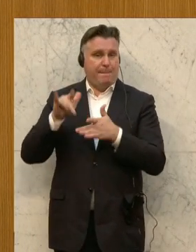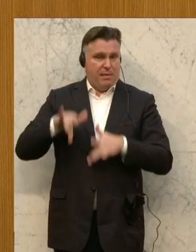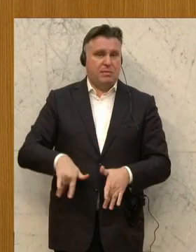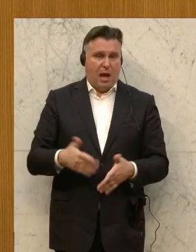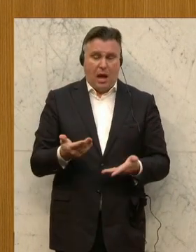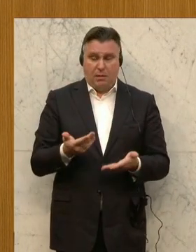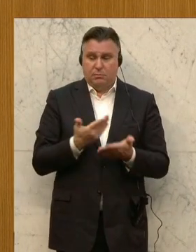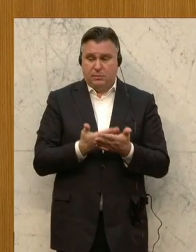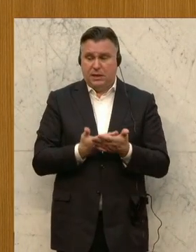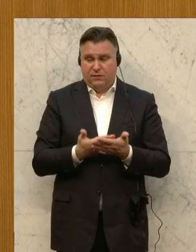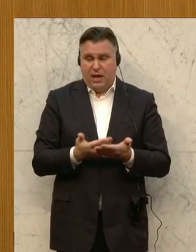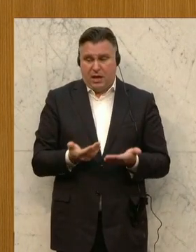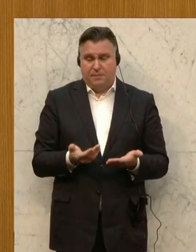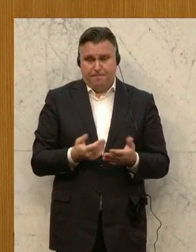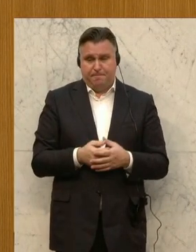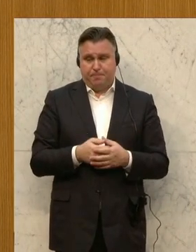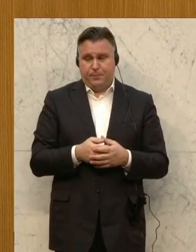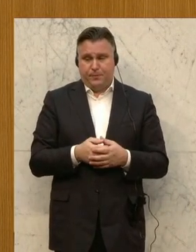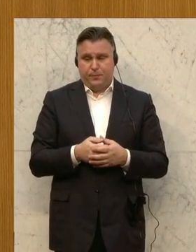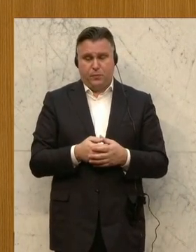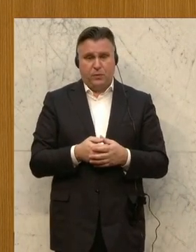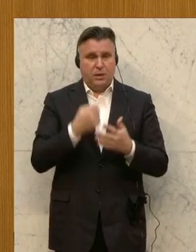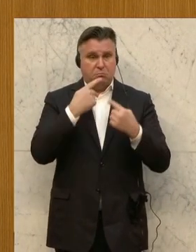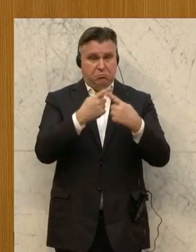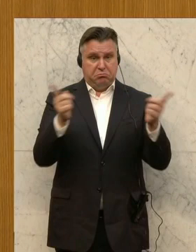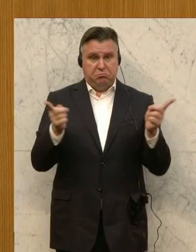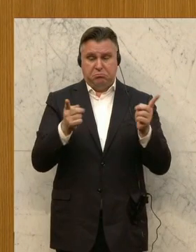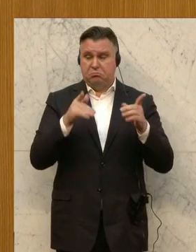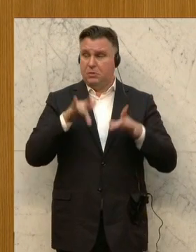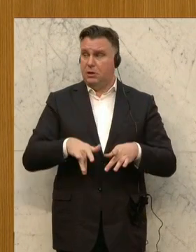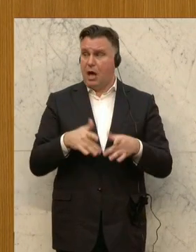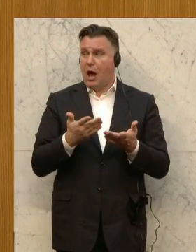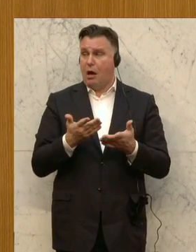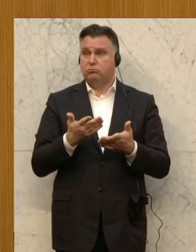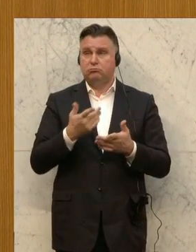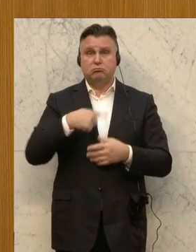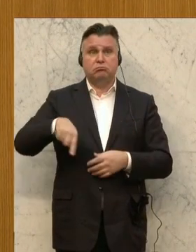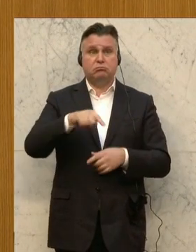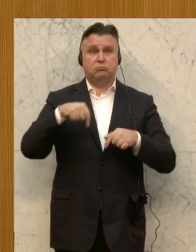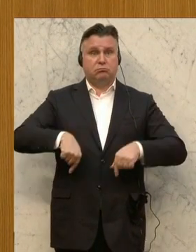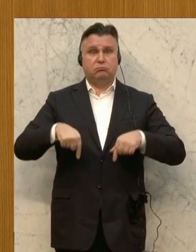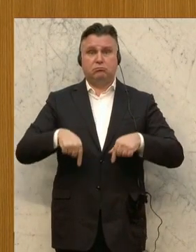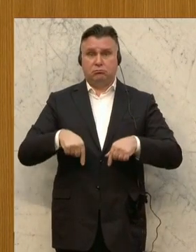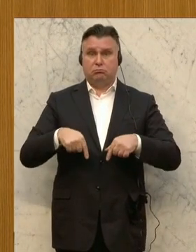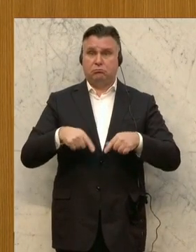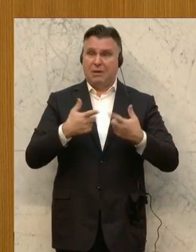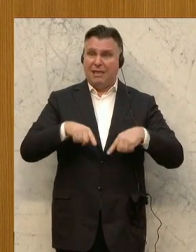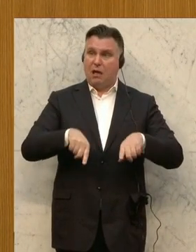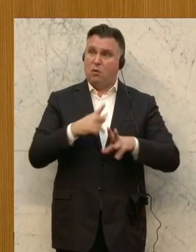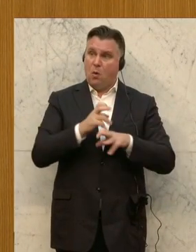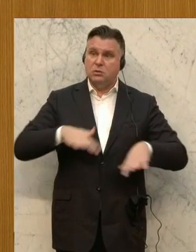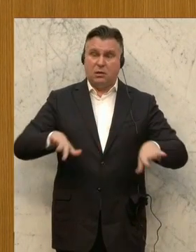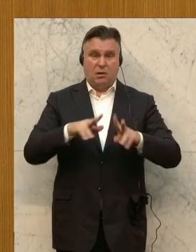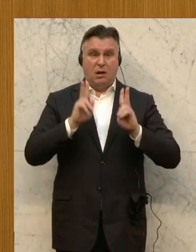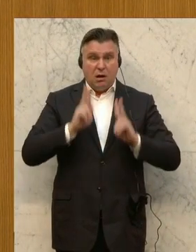Ich glaube nicht, dass irgendjemand in unserem Land sich massive